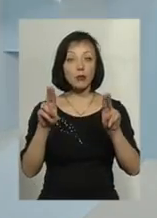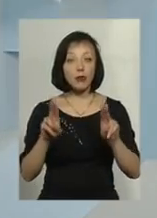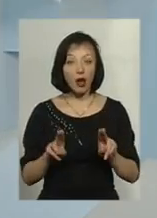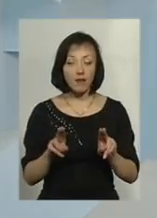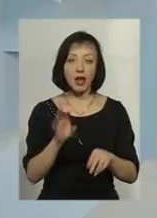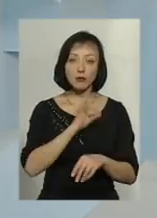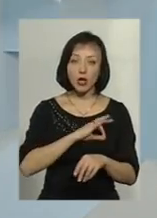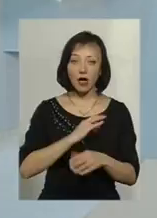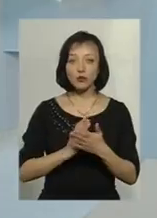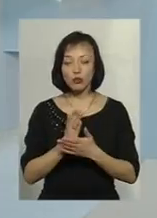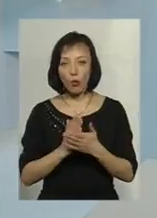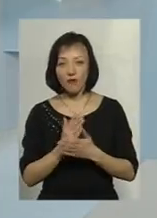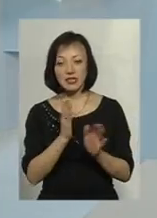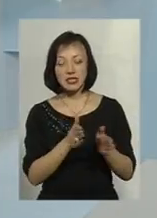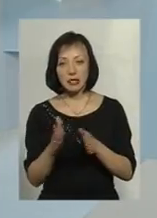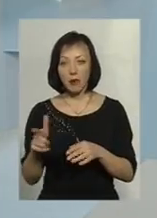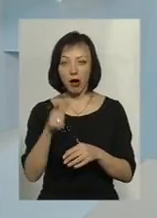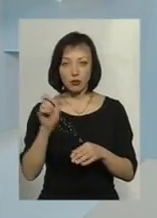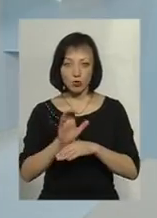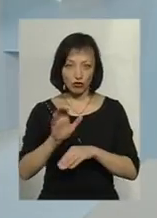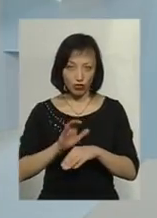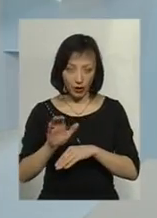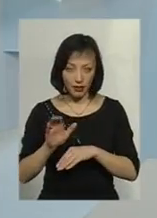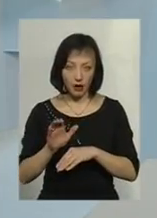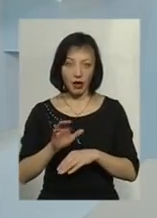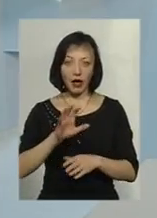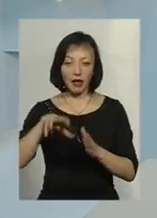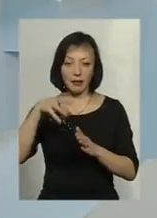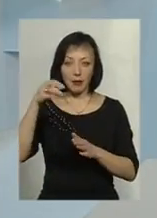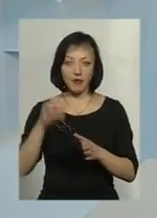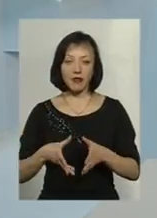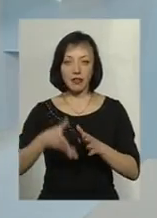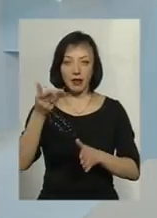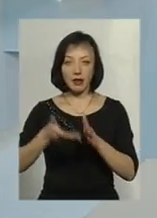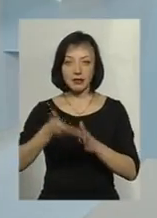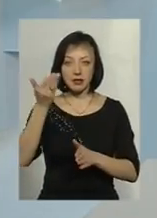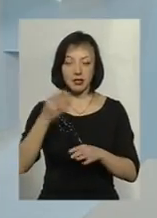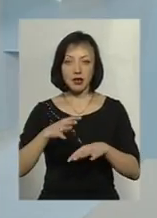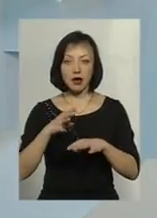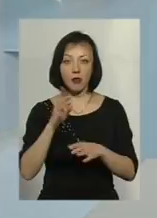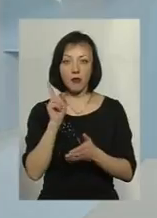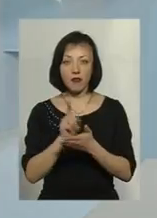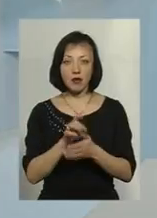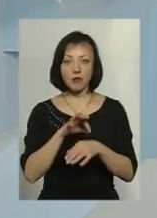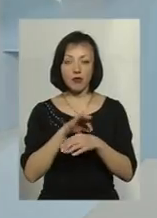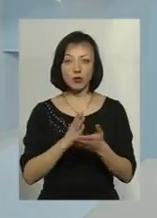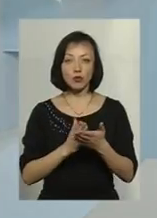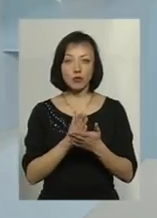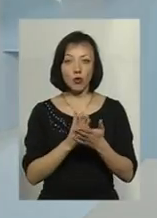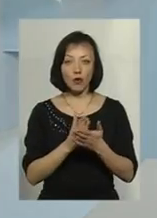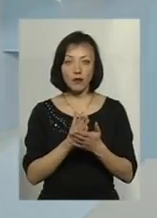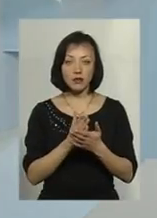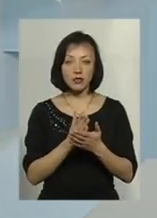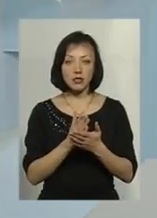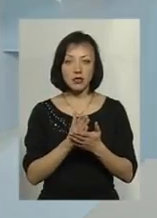експлуатації, обслуговування систем газопостачання, димовентиляційні канали повинні проводитися, обслуговуватися